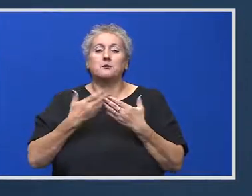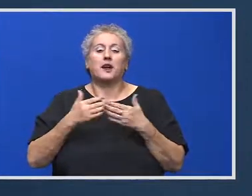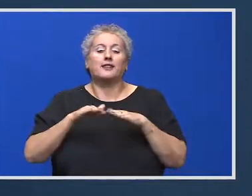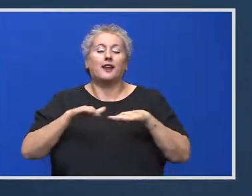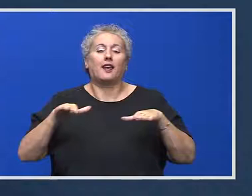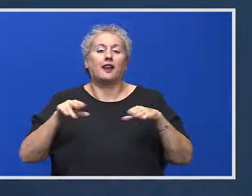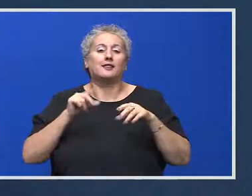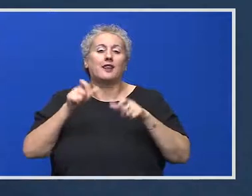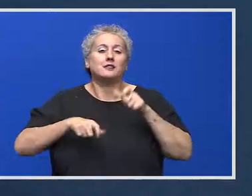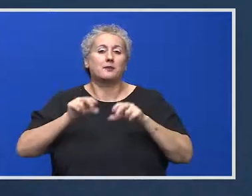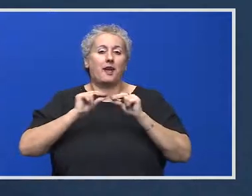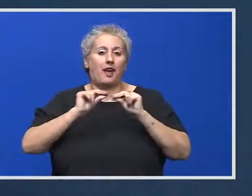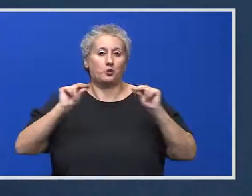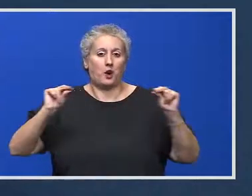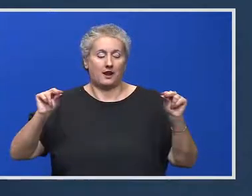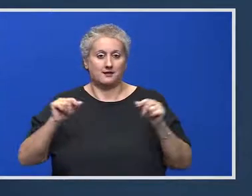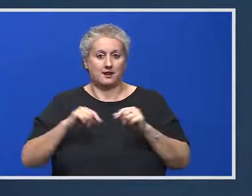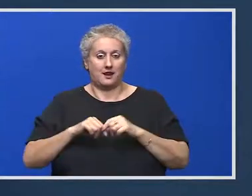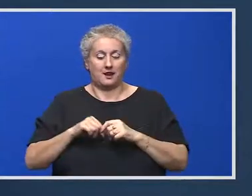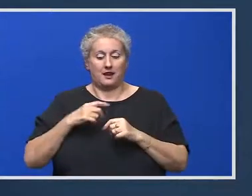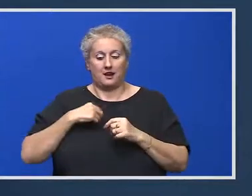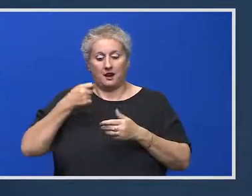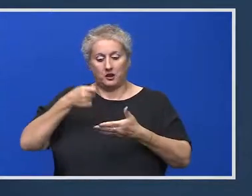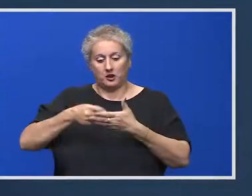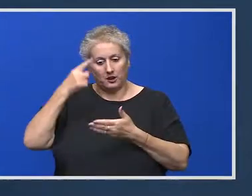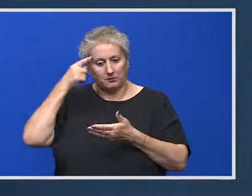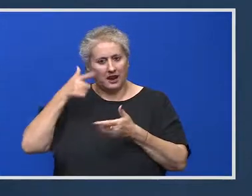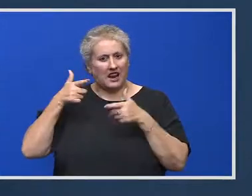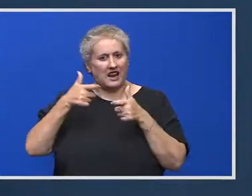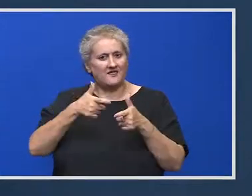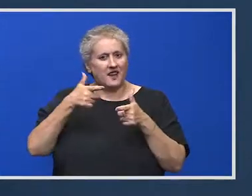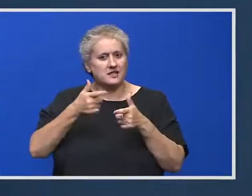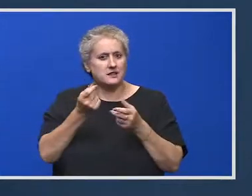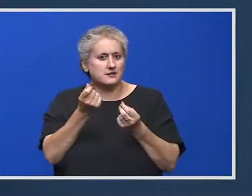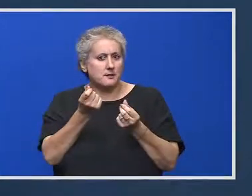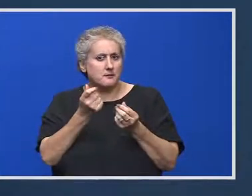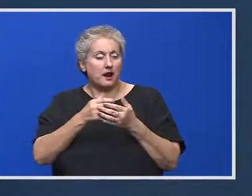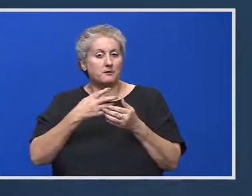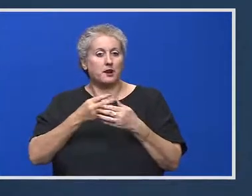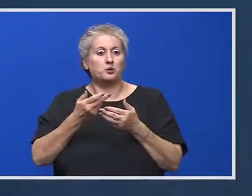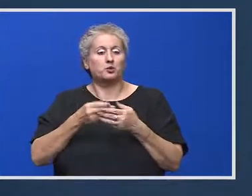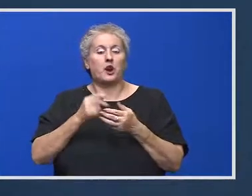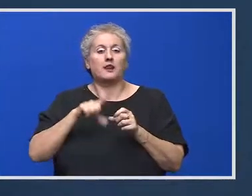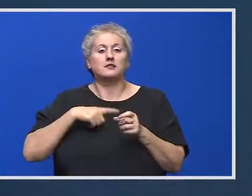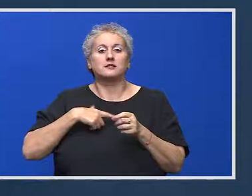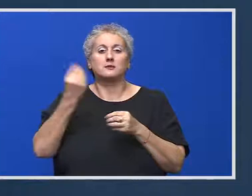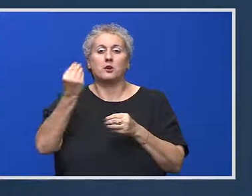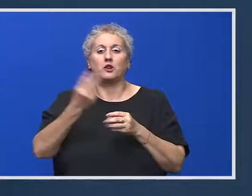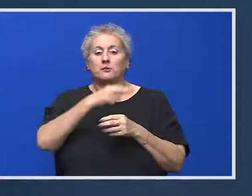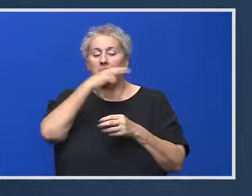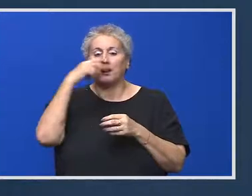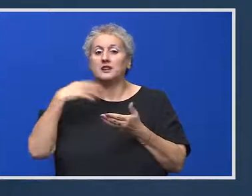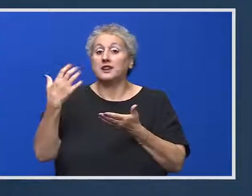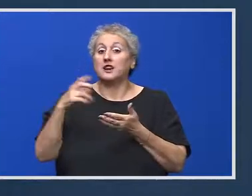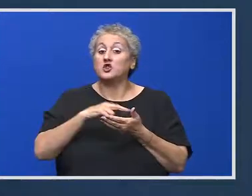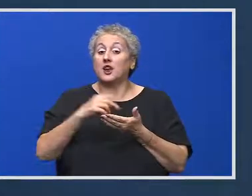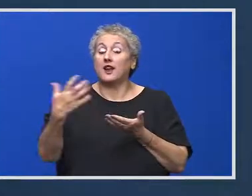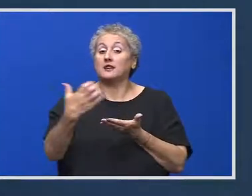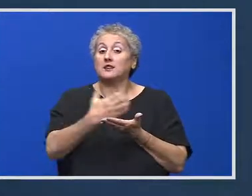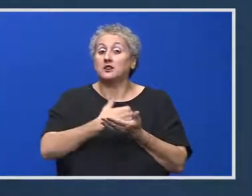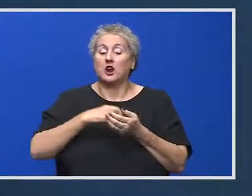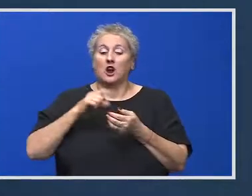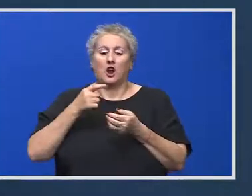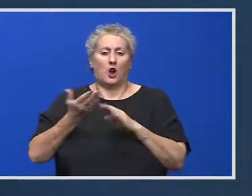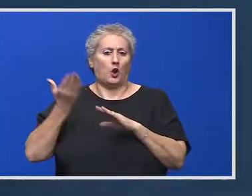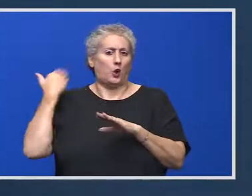Dumneavoastră, ca finanțist, știți că investiția în capital uman este una dintre cele mai rântabile pentru că generează câștiguri. În ultimii